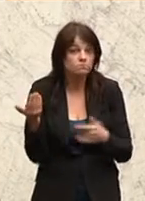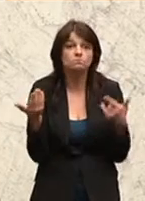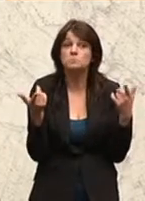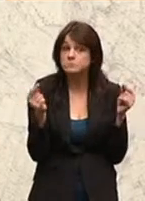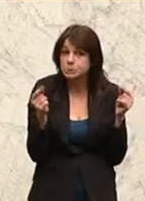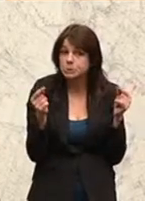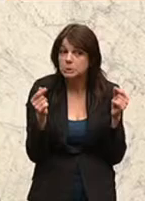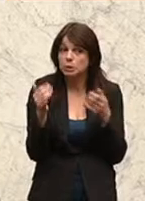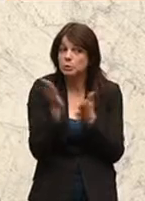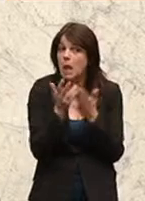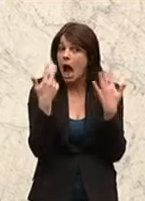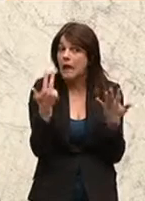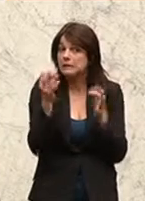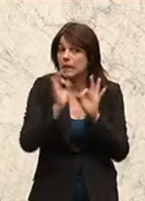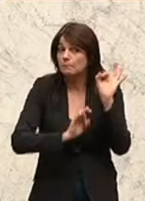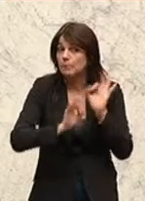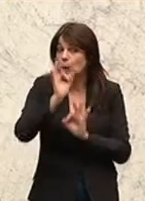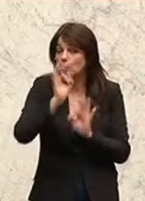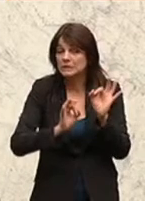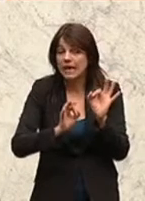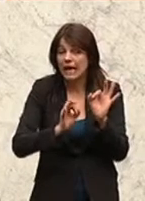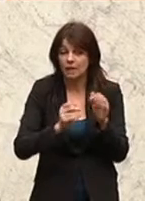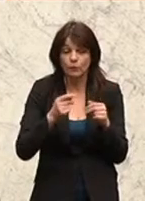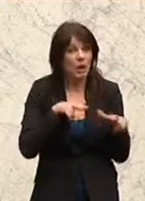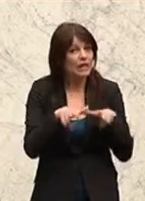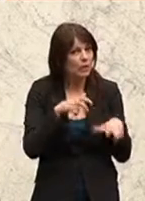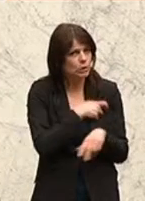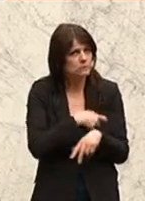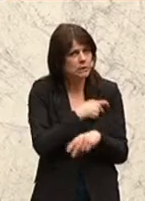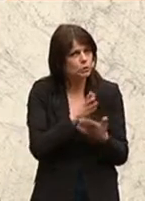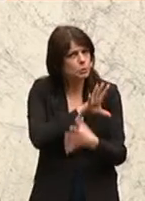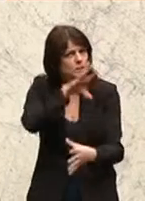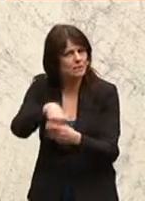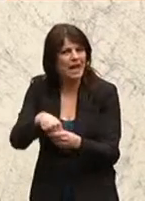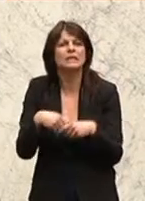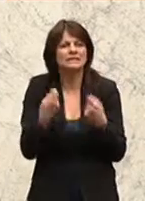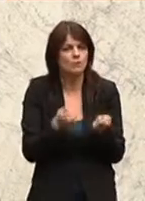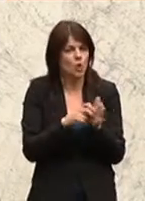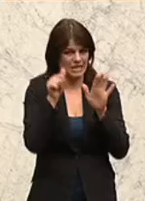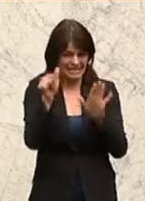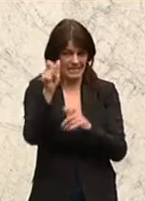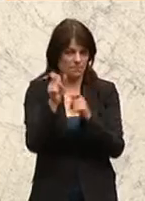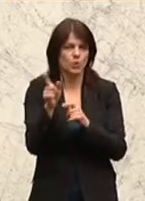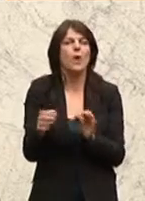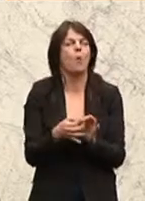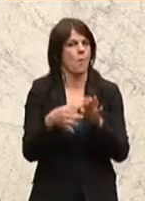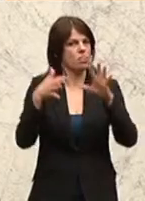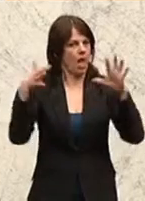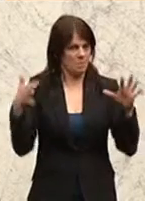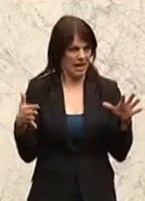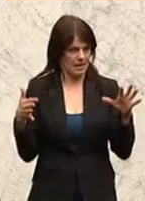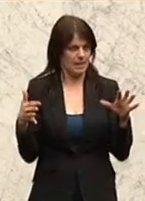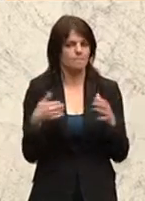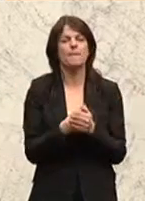einer satten 80-prozentigen Mehrheit der Regierungsfraktionen in diesem Gremium. Und dann gibt es noch sechs weitere unabhängige Personen,